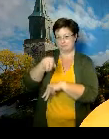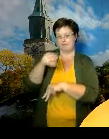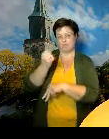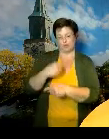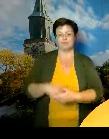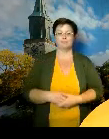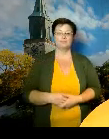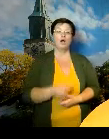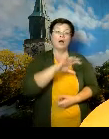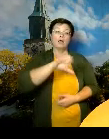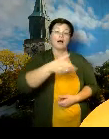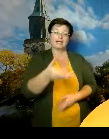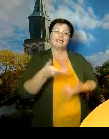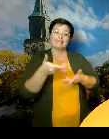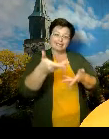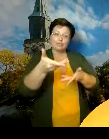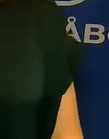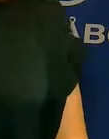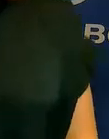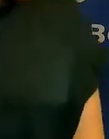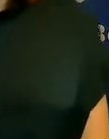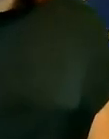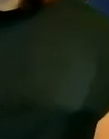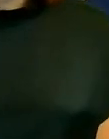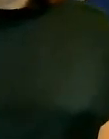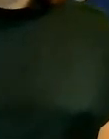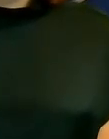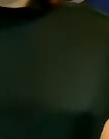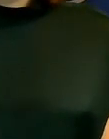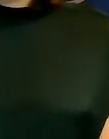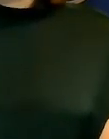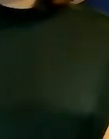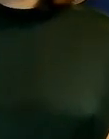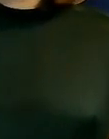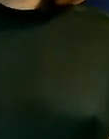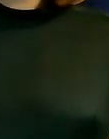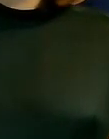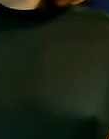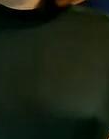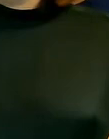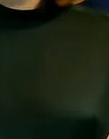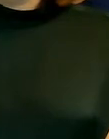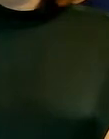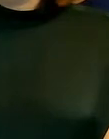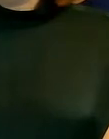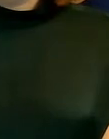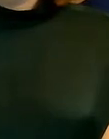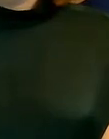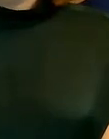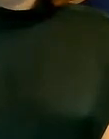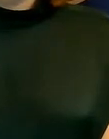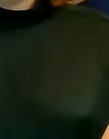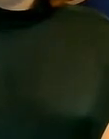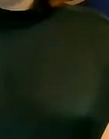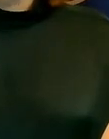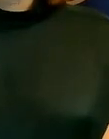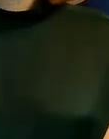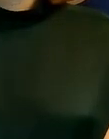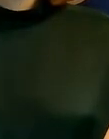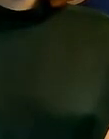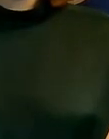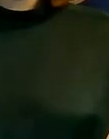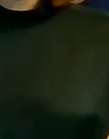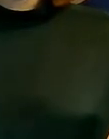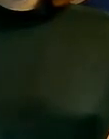Kiitos kaikille. Tämä on Kalla Somba Med. Trevlig fortsättning till Vekkan. Hyvää viikon jatkoa. Pysytään terveinä.